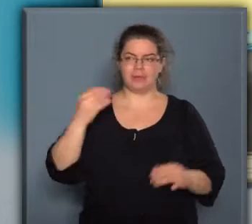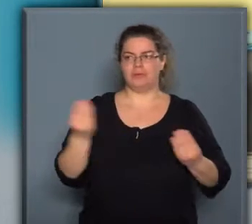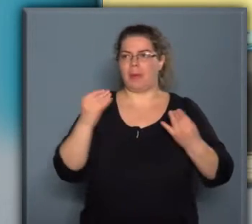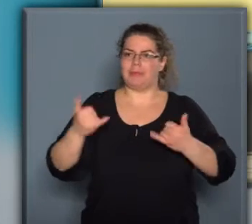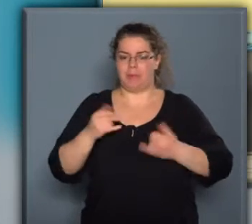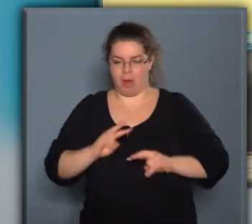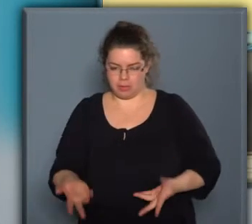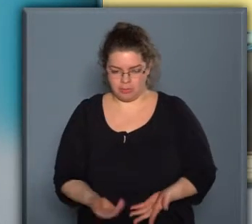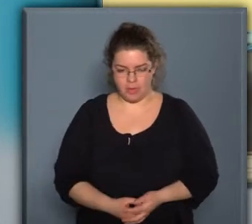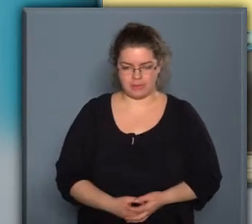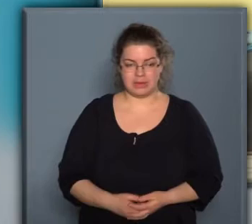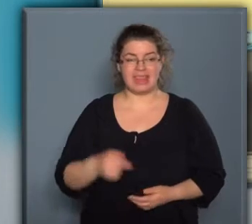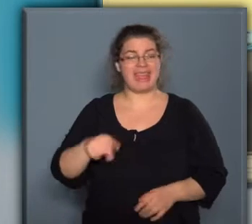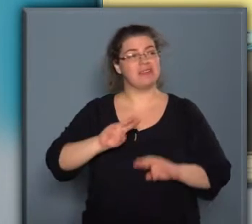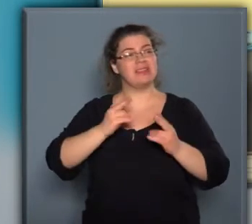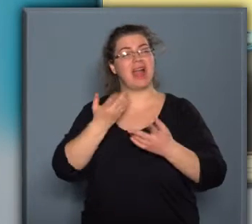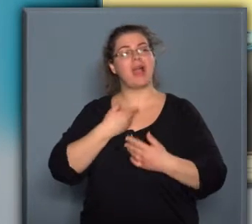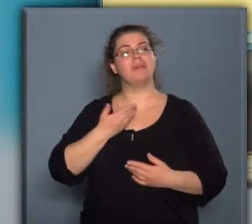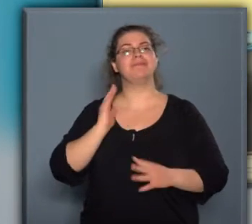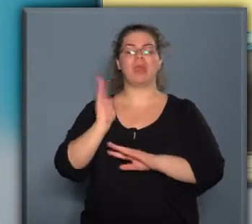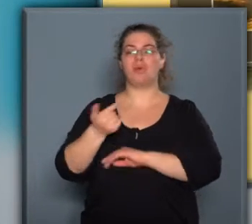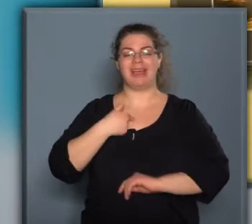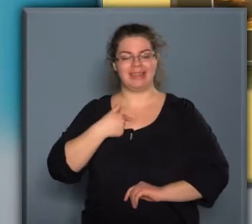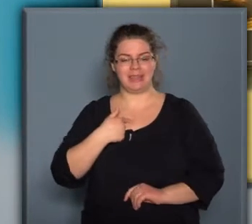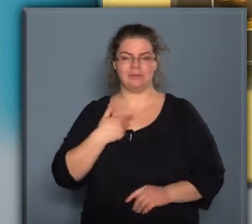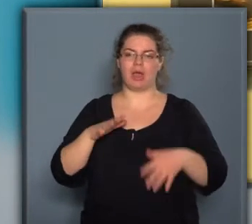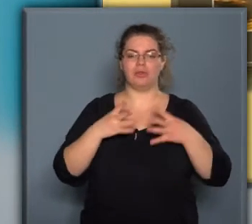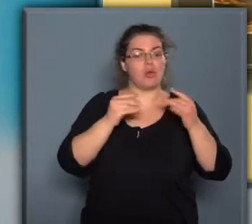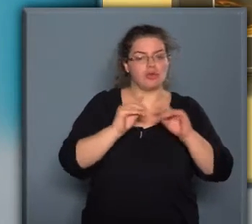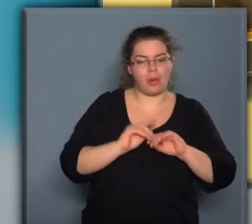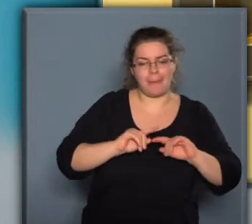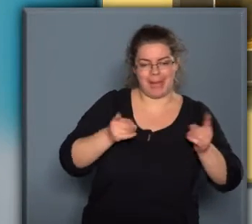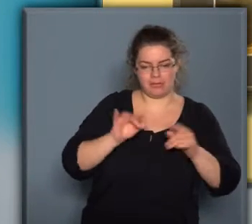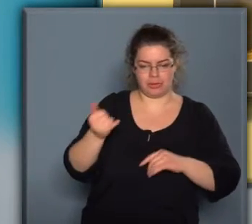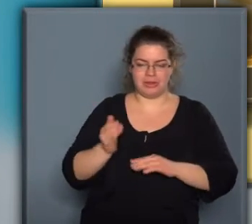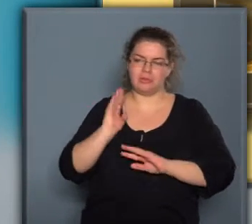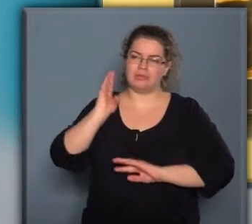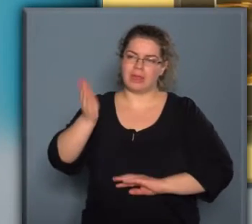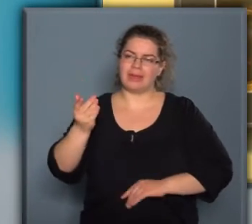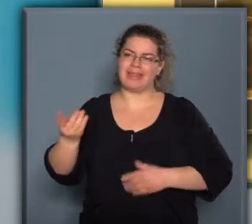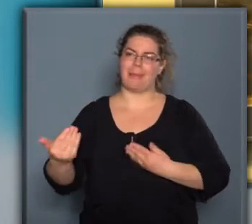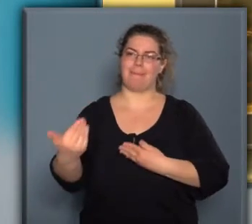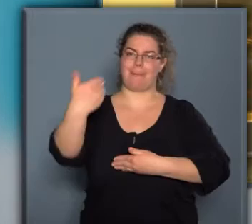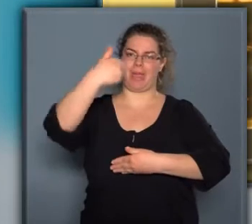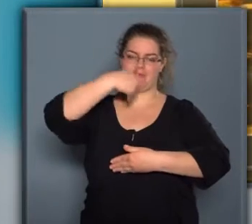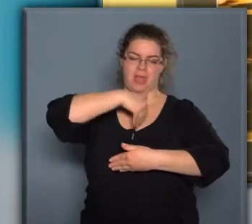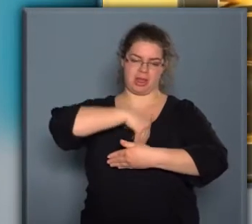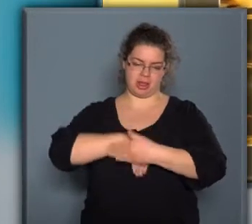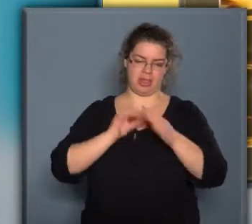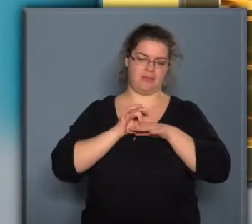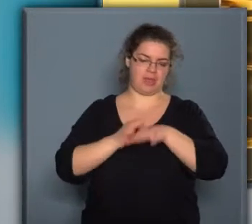gondolom, hogy az a világ, ahova én megyek, vagy ahova nagyon sokan megyünk, az egy befelé vezető út. És